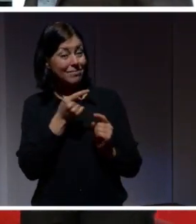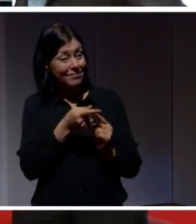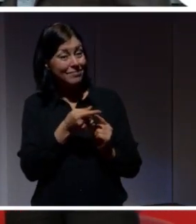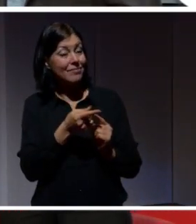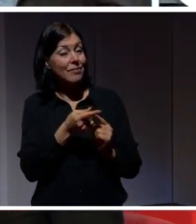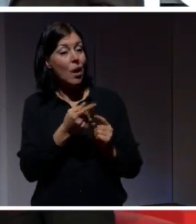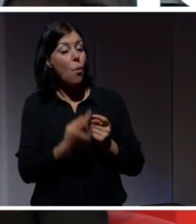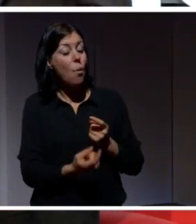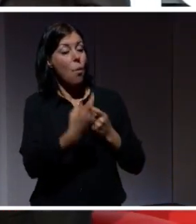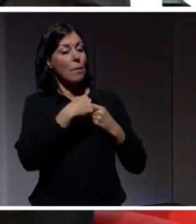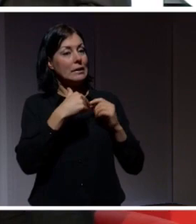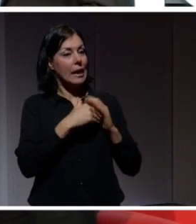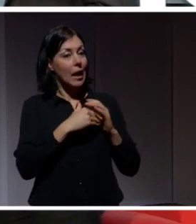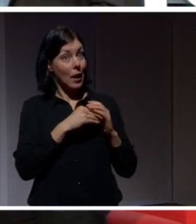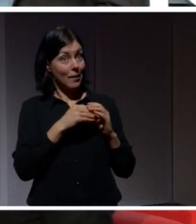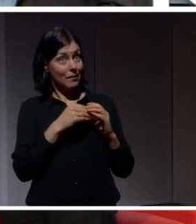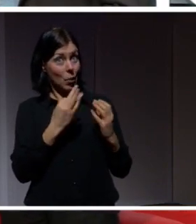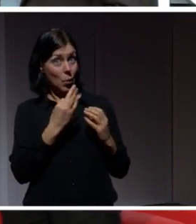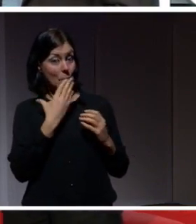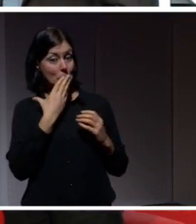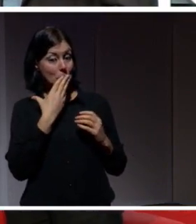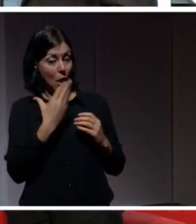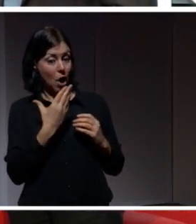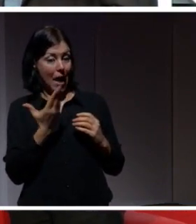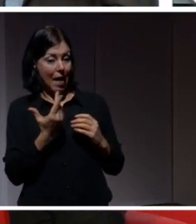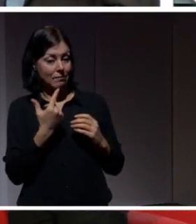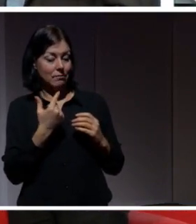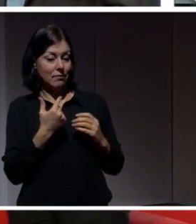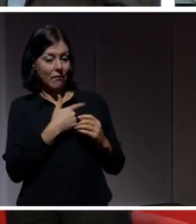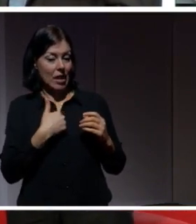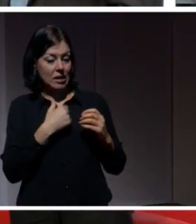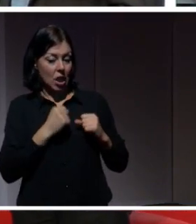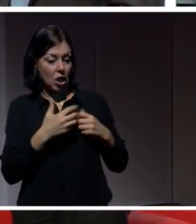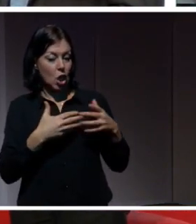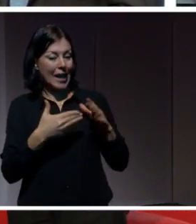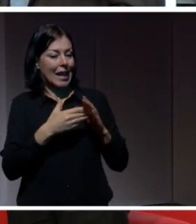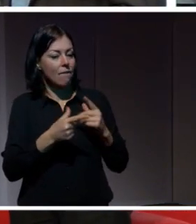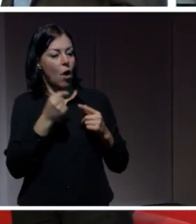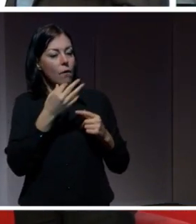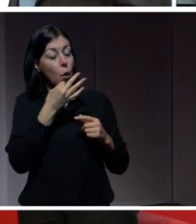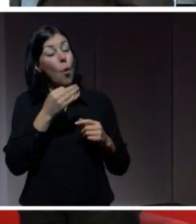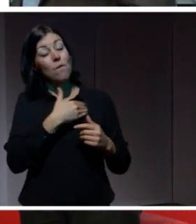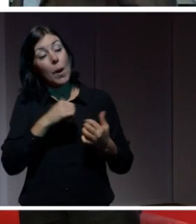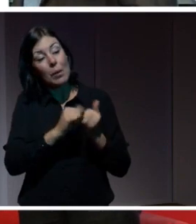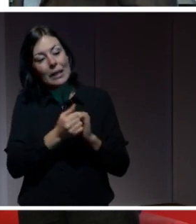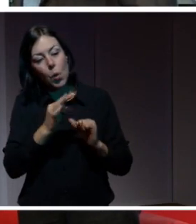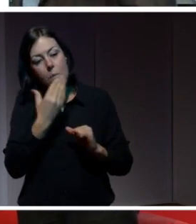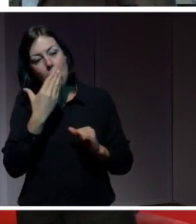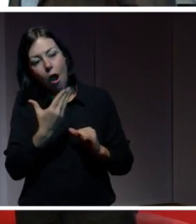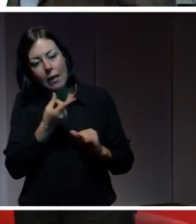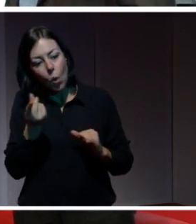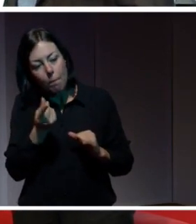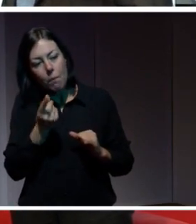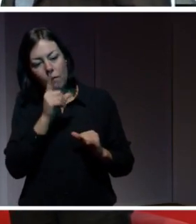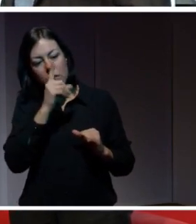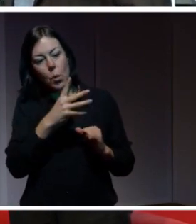hur bra är vi på att göra det här till valfrågor och hur bra är våra politiker på att förstå frågorna? Inte så bra. Nej. Och